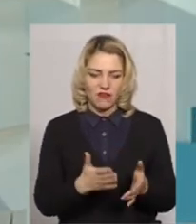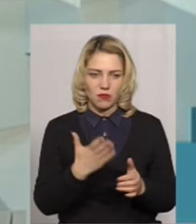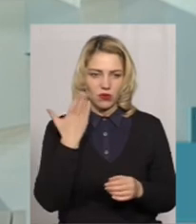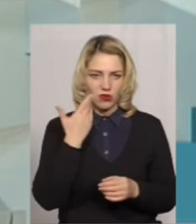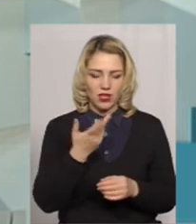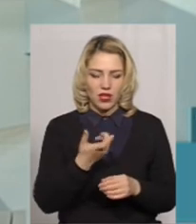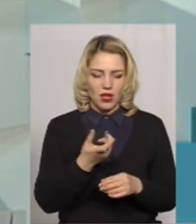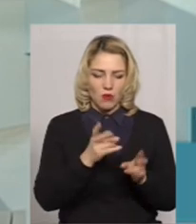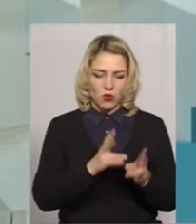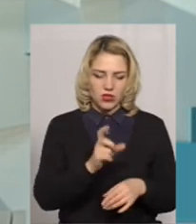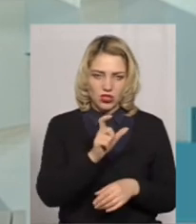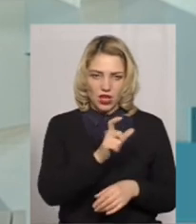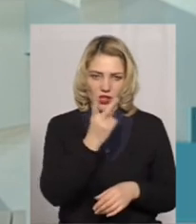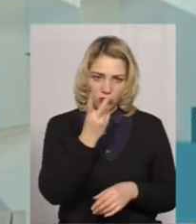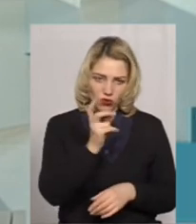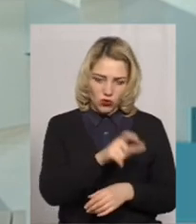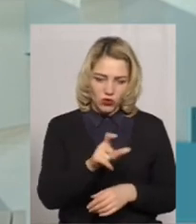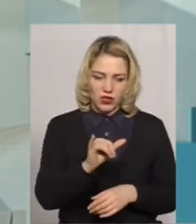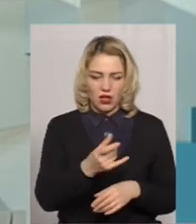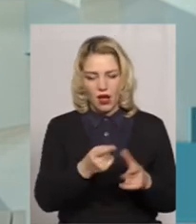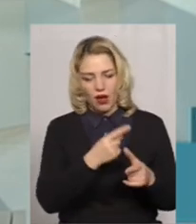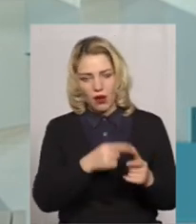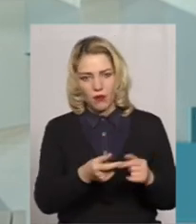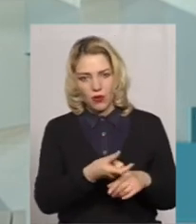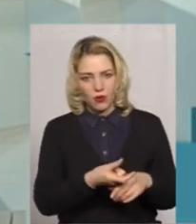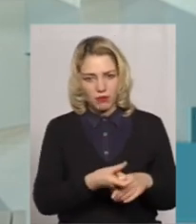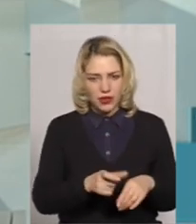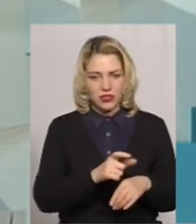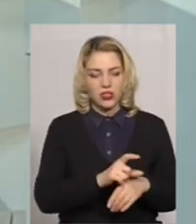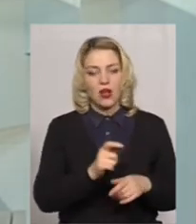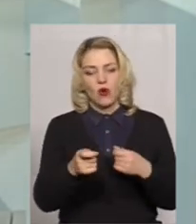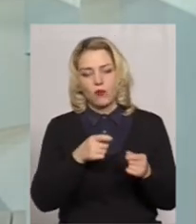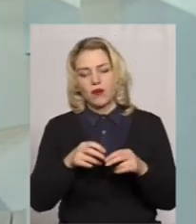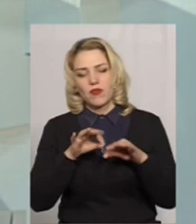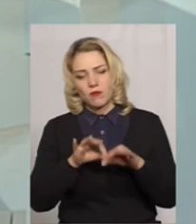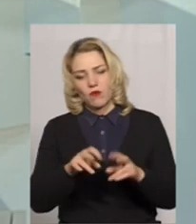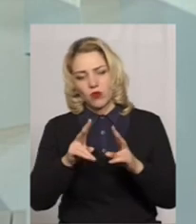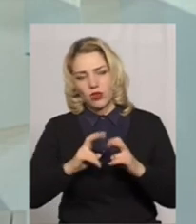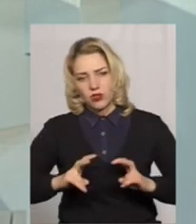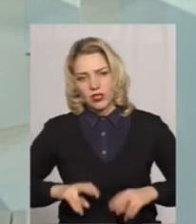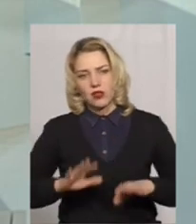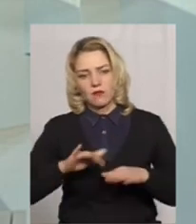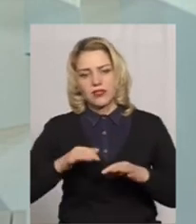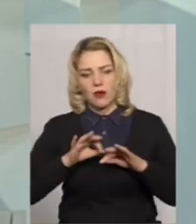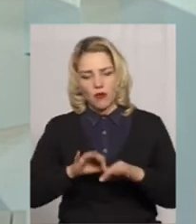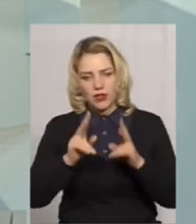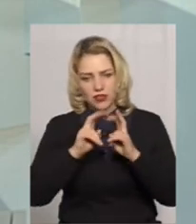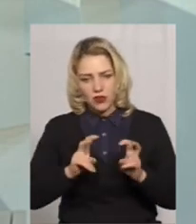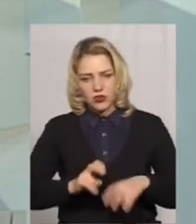дві особи або більше, управління проводить розслідування, після проведення розслідування формуються матеріали